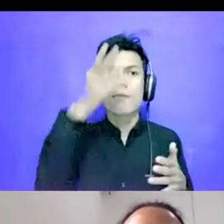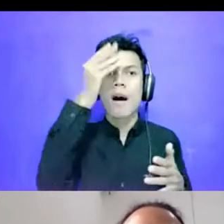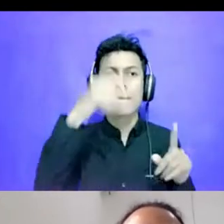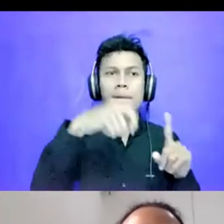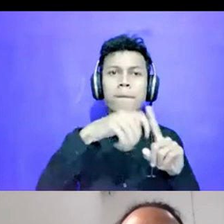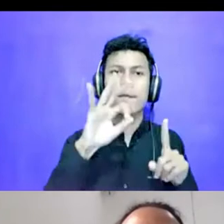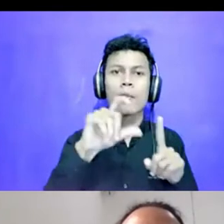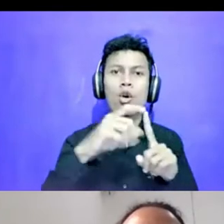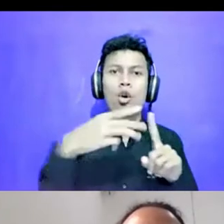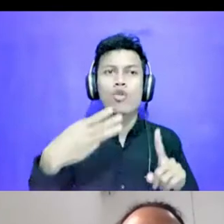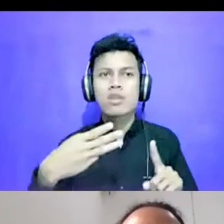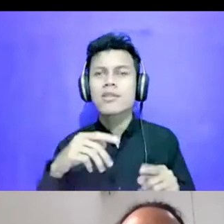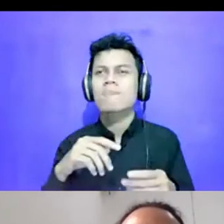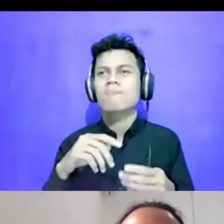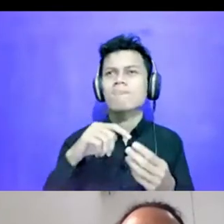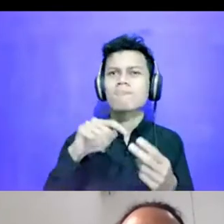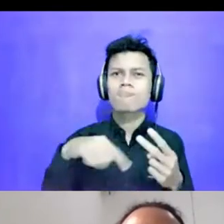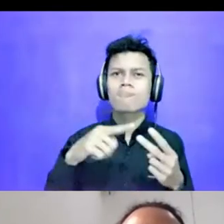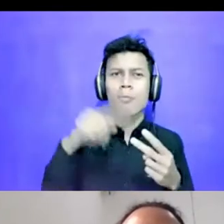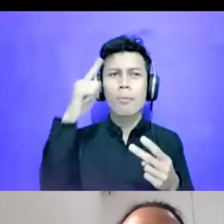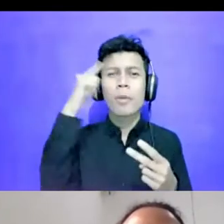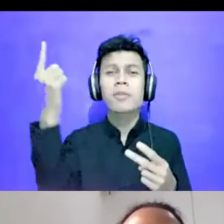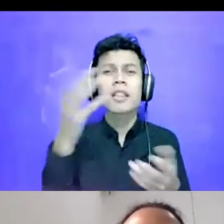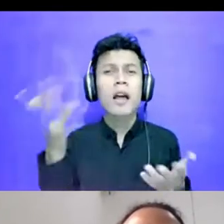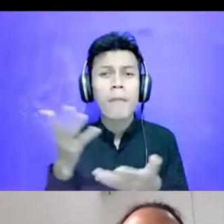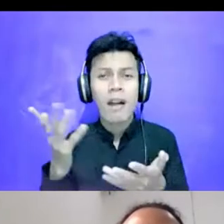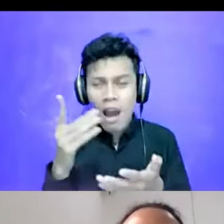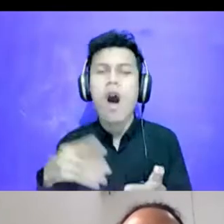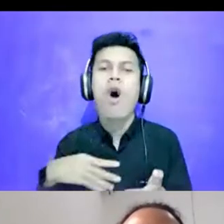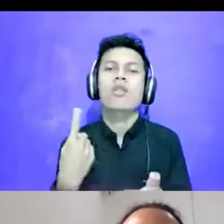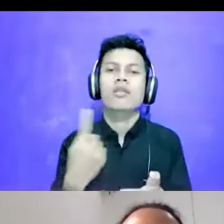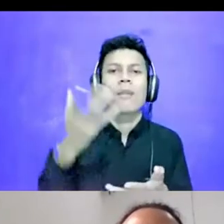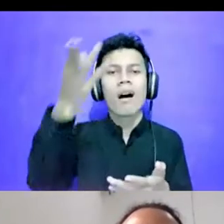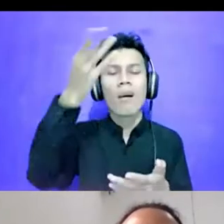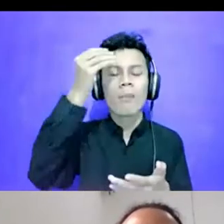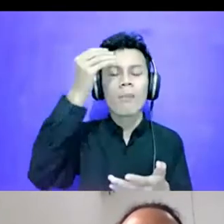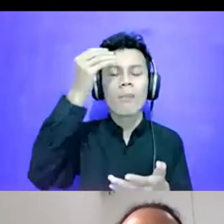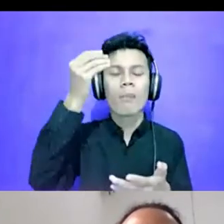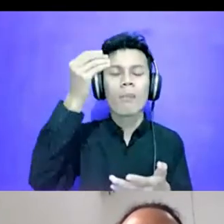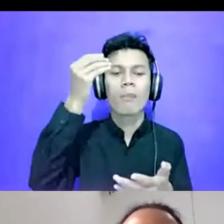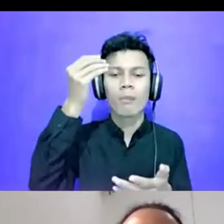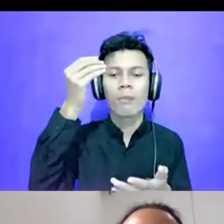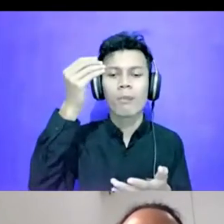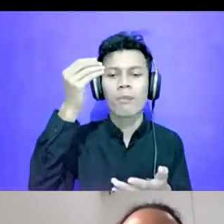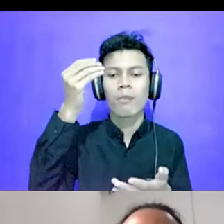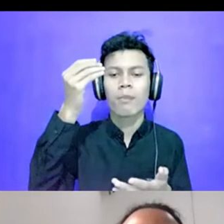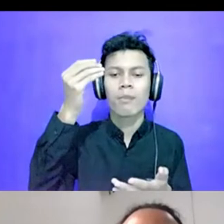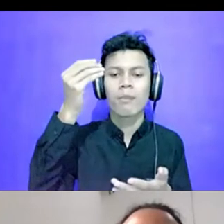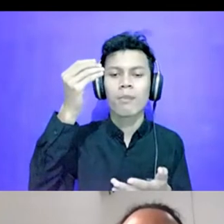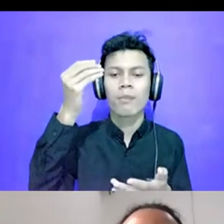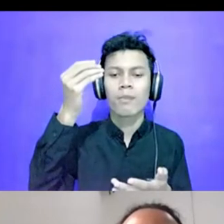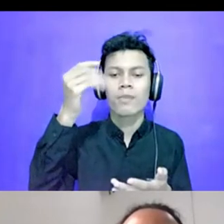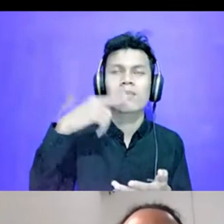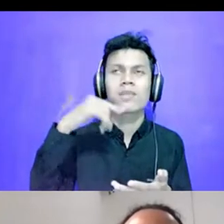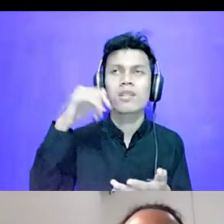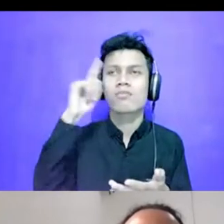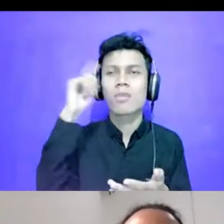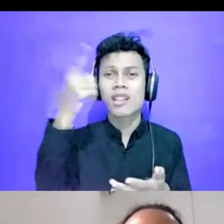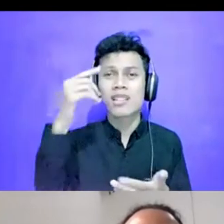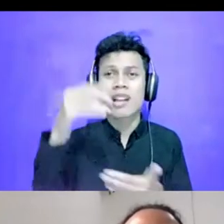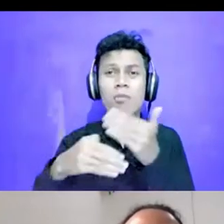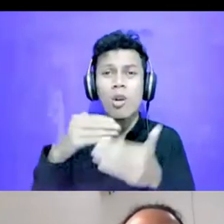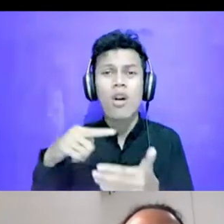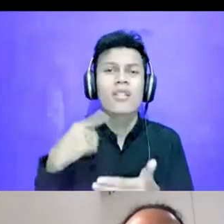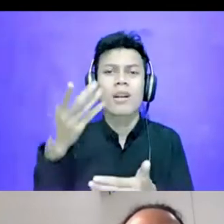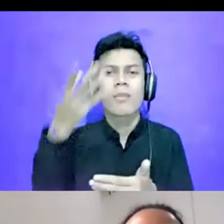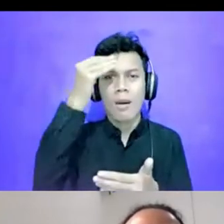kita tahu pemerintah mana atau SKPD mana yang kemudian mengelola dana ini. Nah,